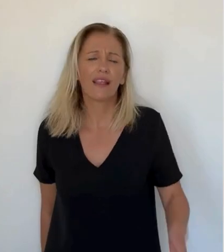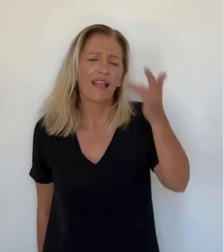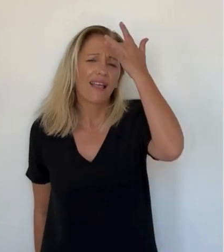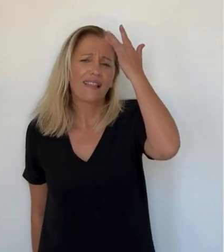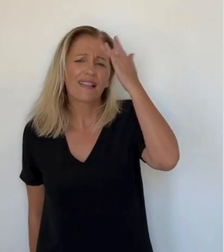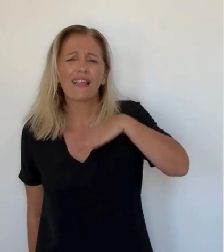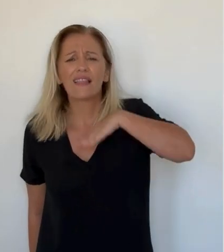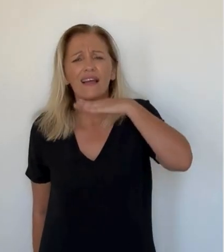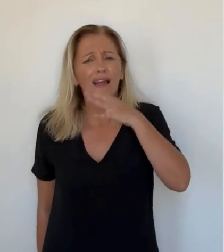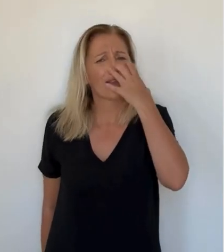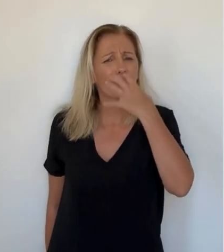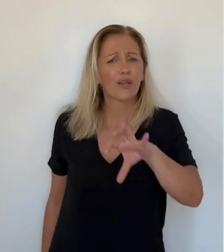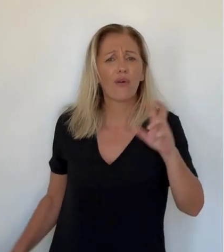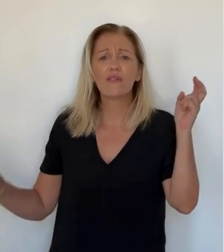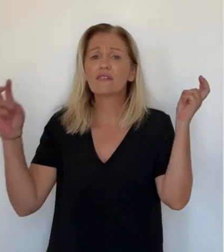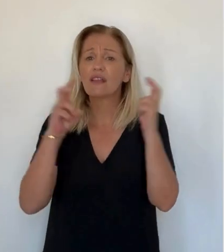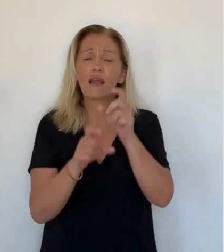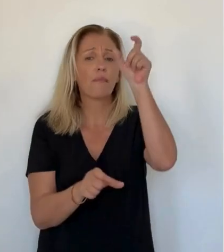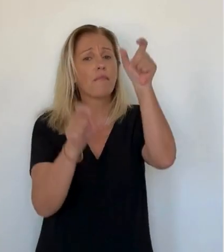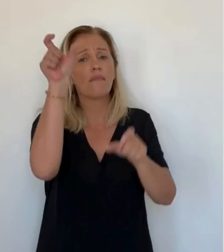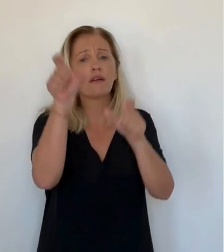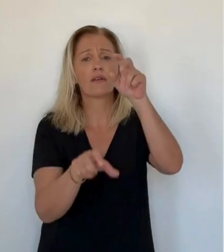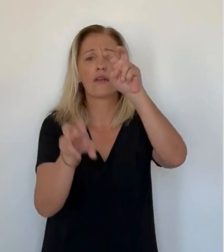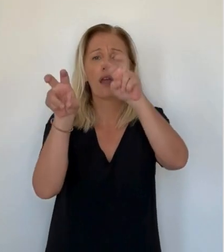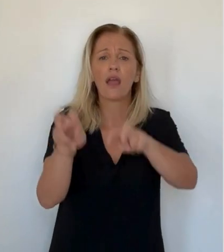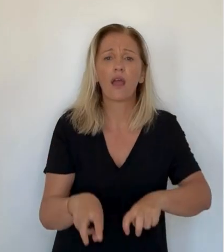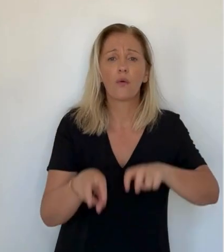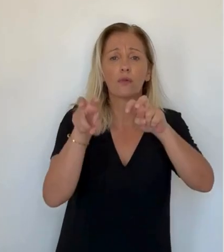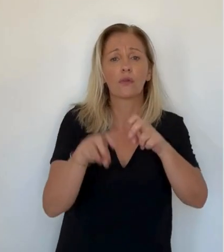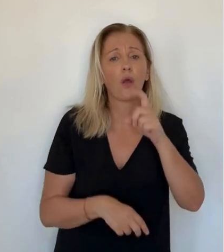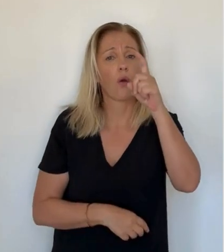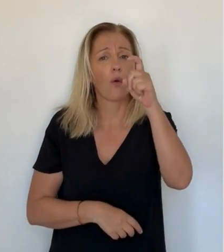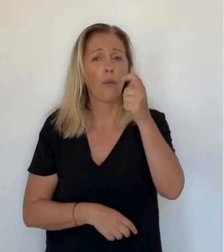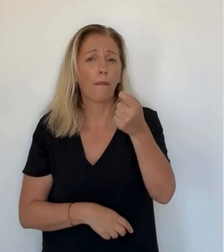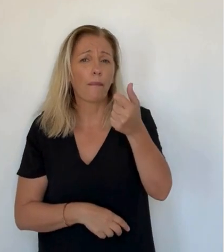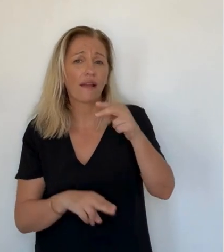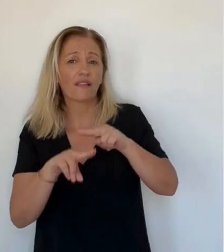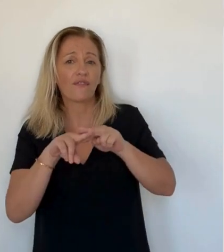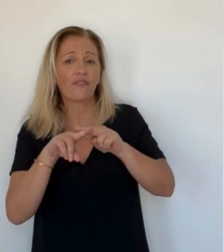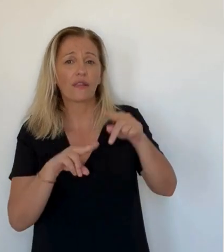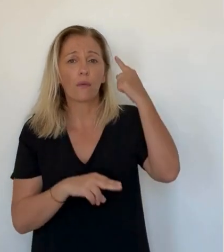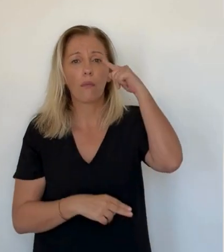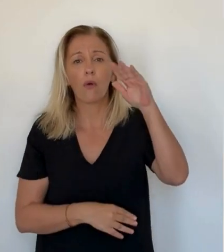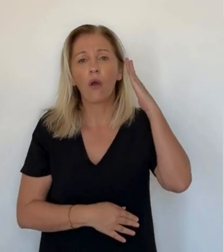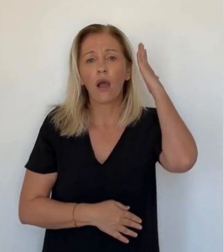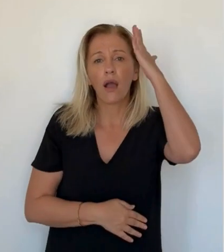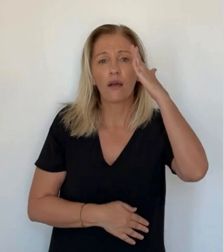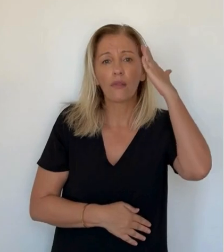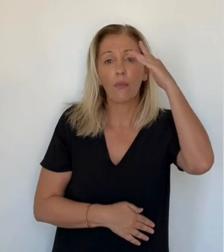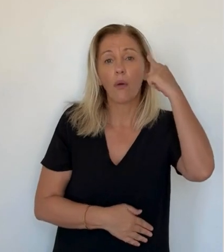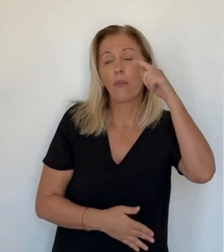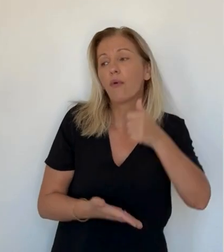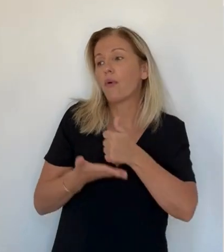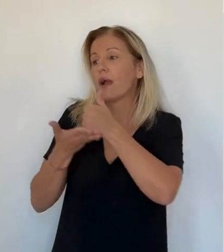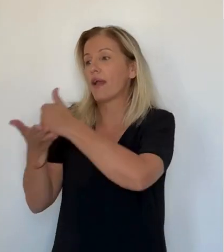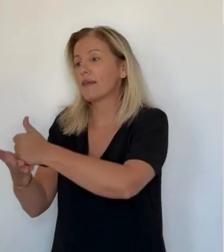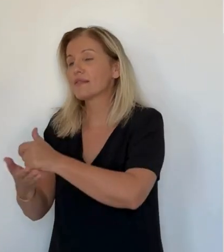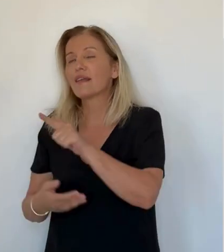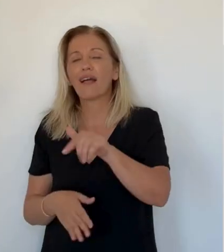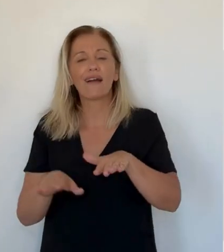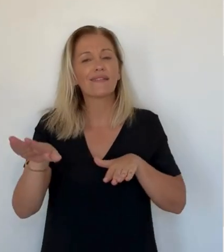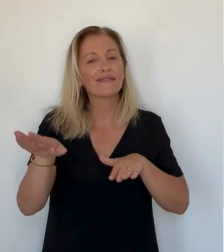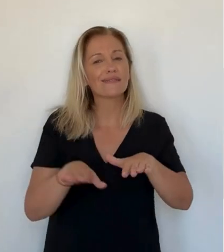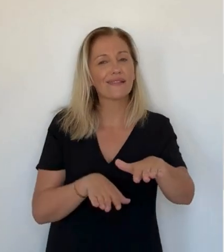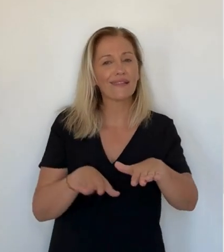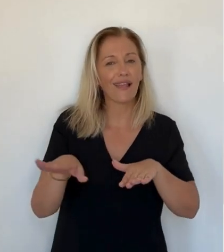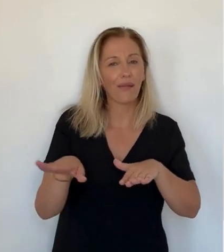L'été est une fois de plus très chaud et sec, à tel point que dans l'est de la Corse, les éleveurs commencent à manquer d pour leurs bêtes. Pour leur venir en aide,